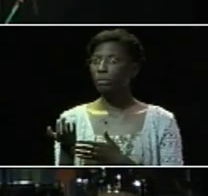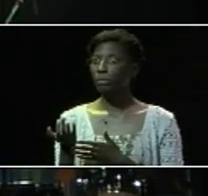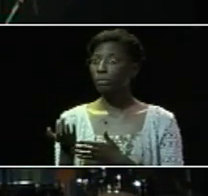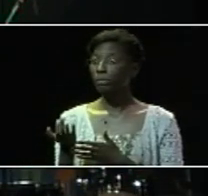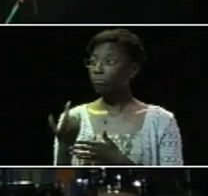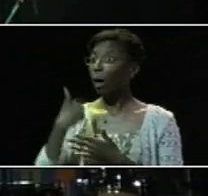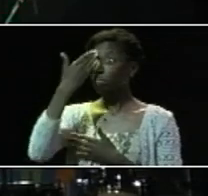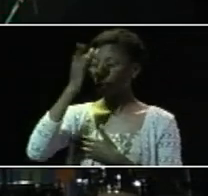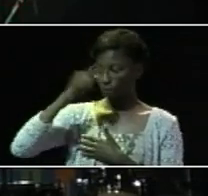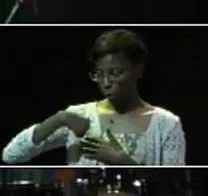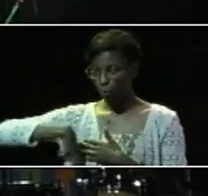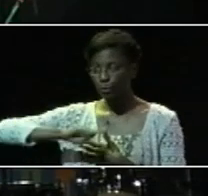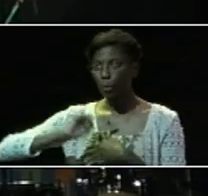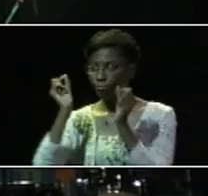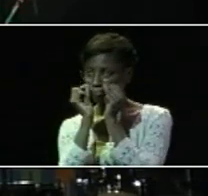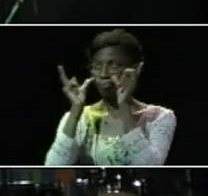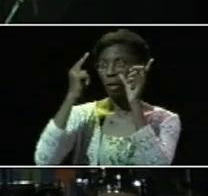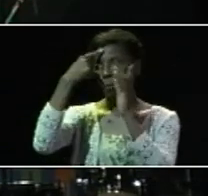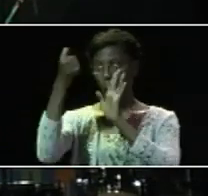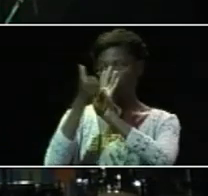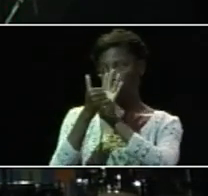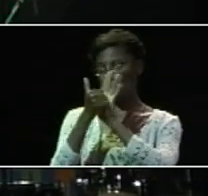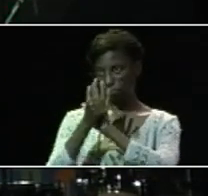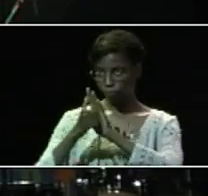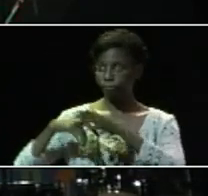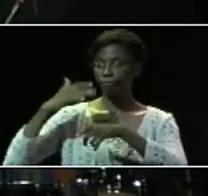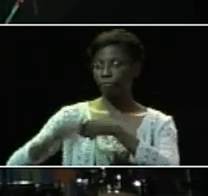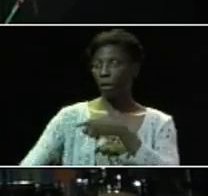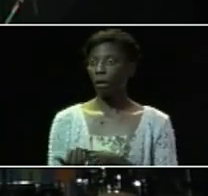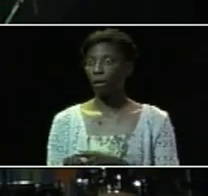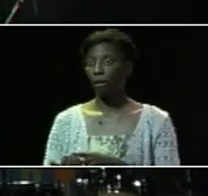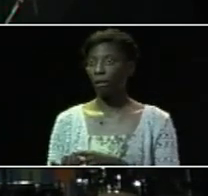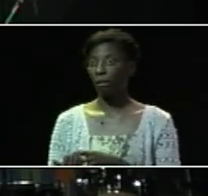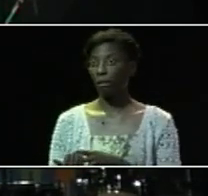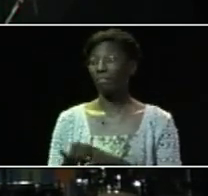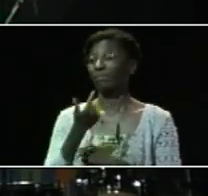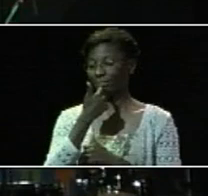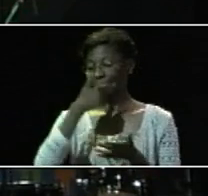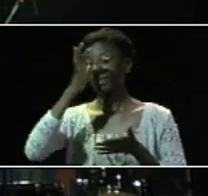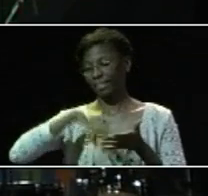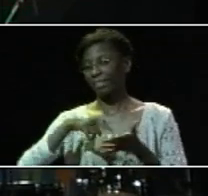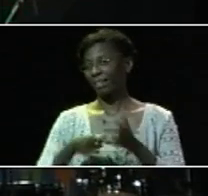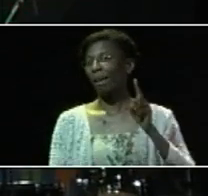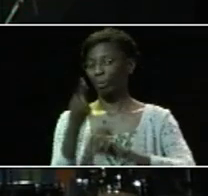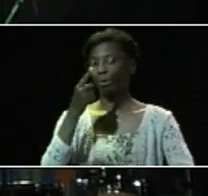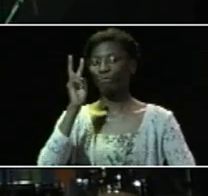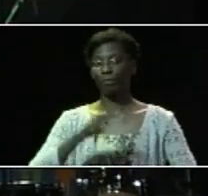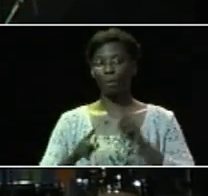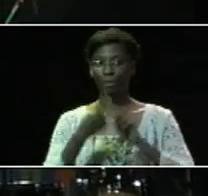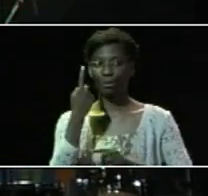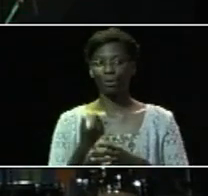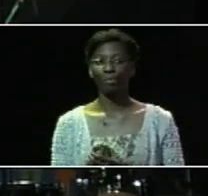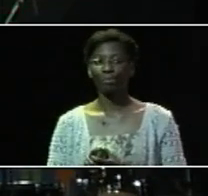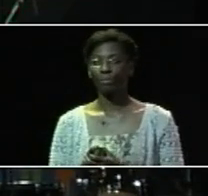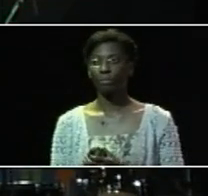Si vous devez être réveillé pour la mission, ce texte prend toute sa signification pour vous.